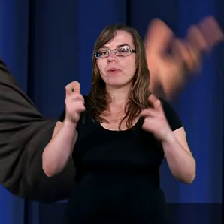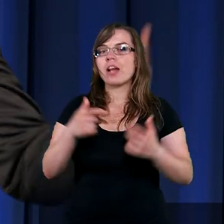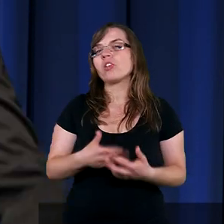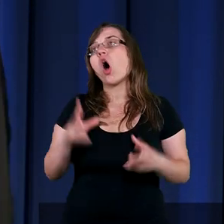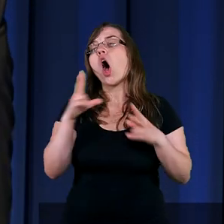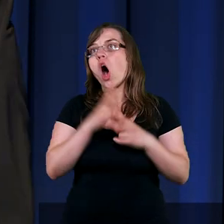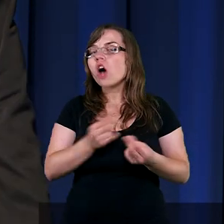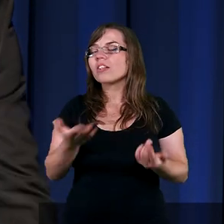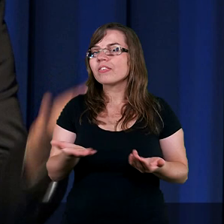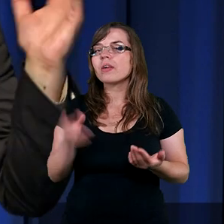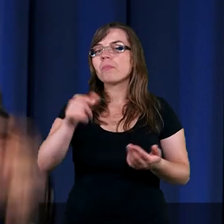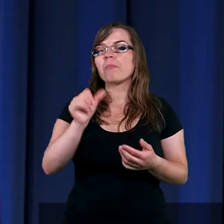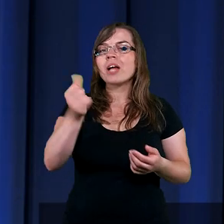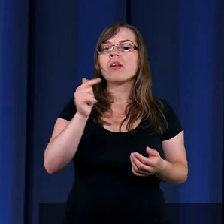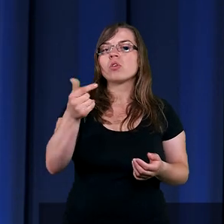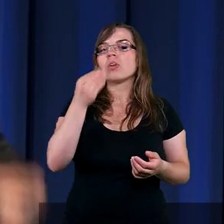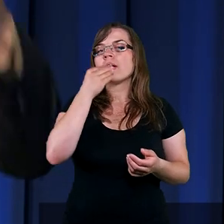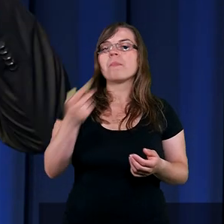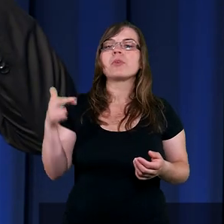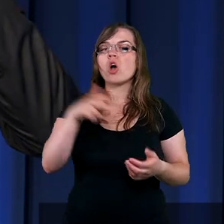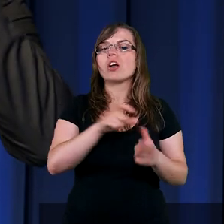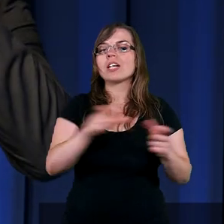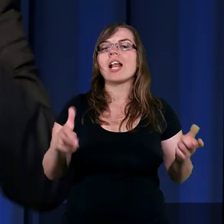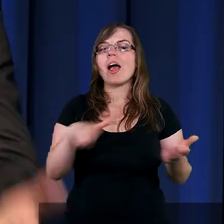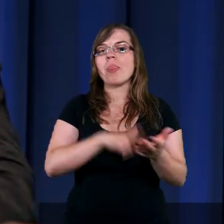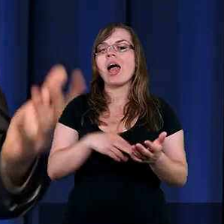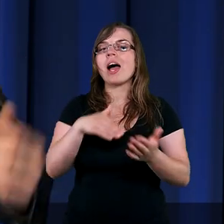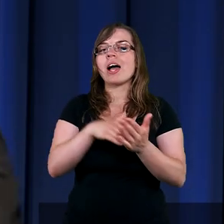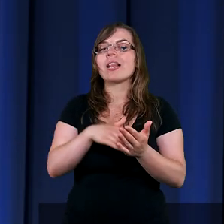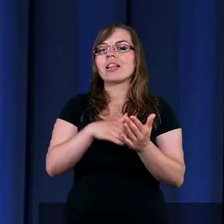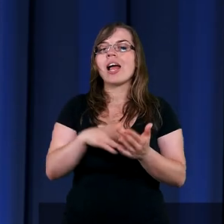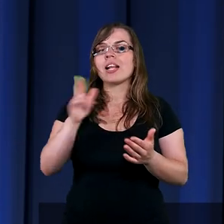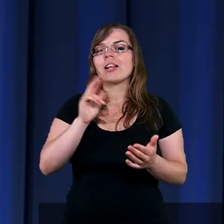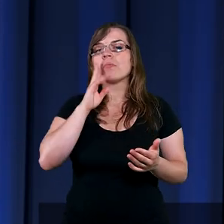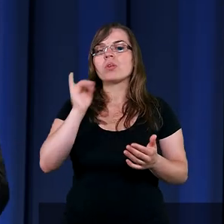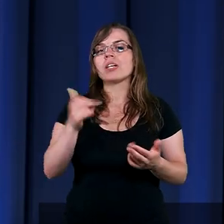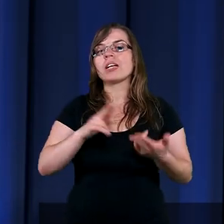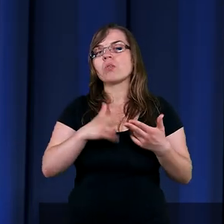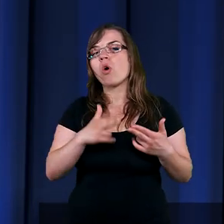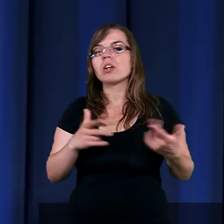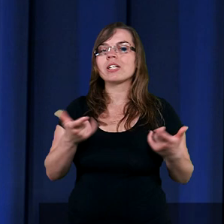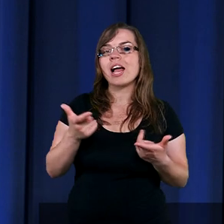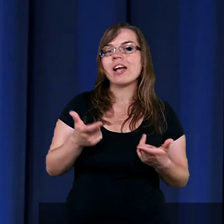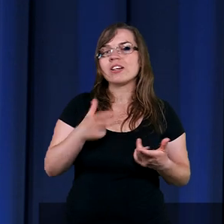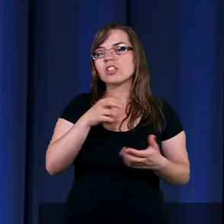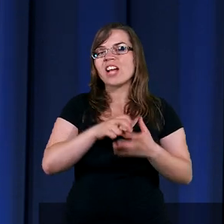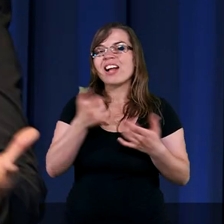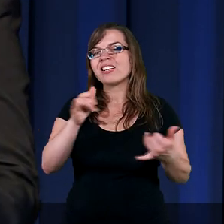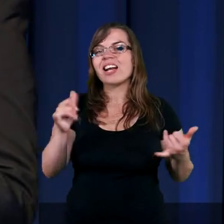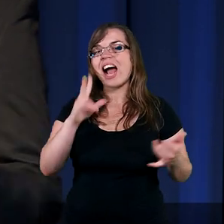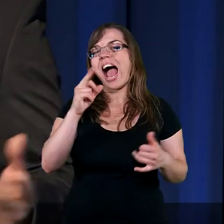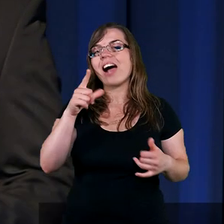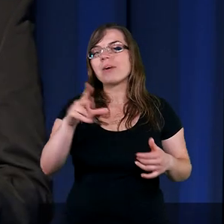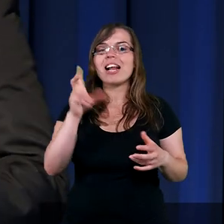rzeczywiście, po tym pierwszym i drugim daniu przychodził czas na, na, na, na coś takiego jak pikan pa i to jest takie fantastyczne ciasto z